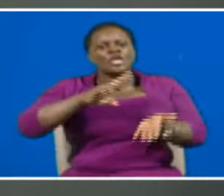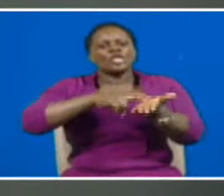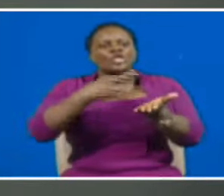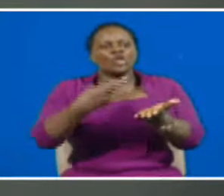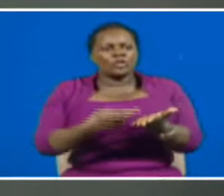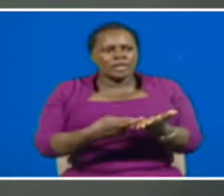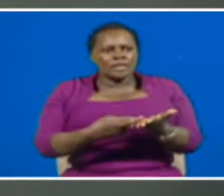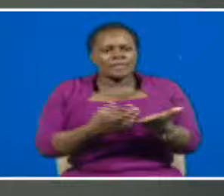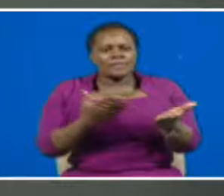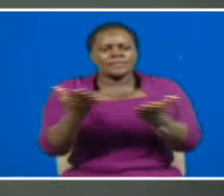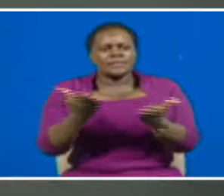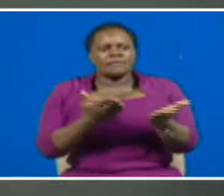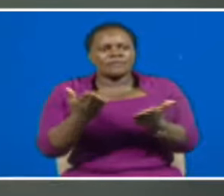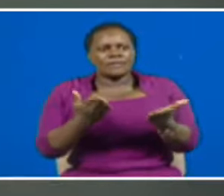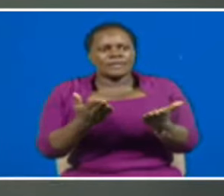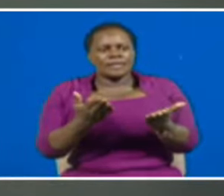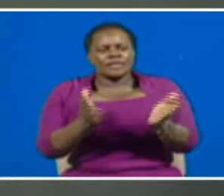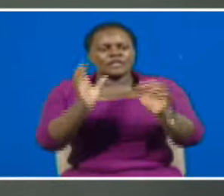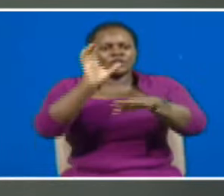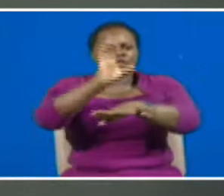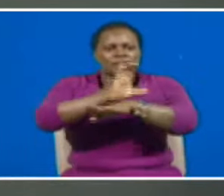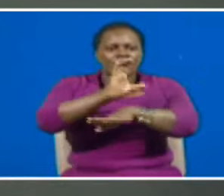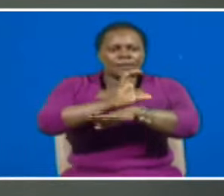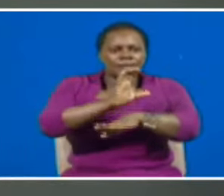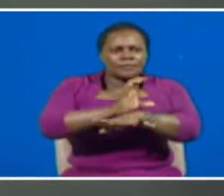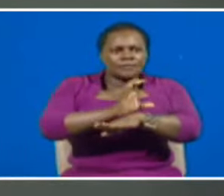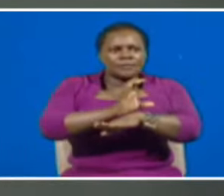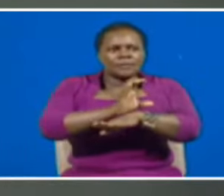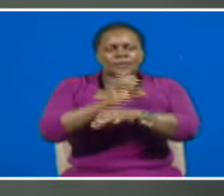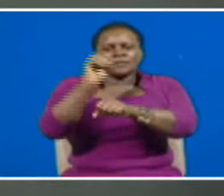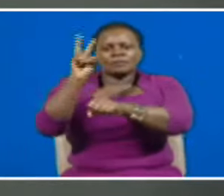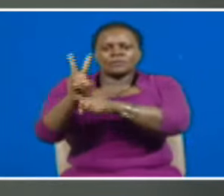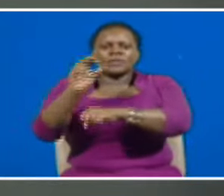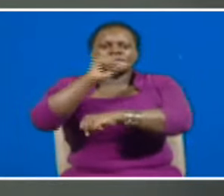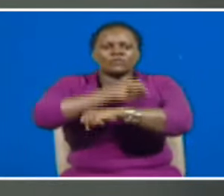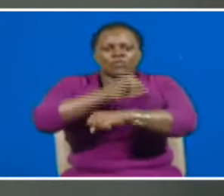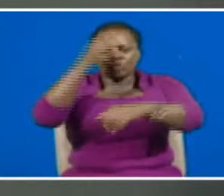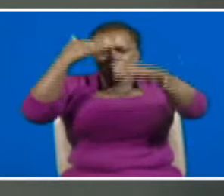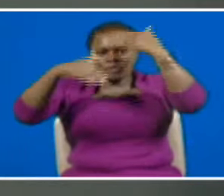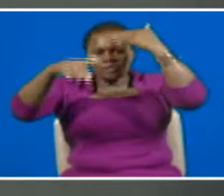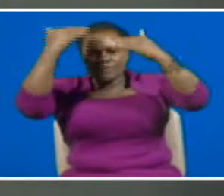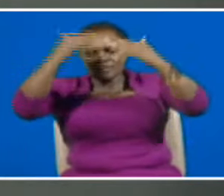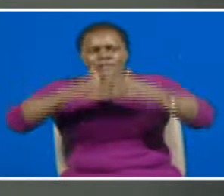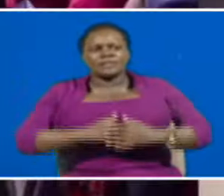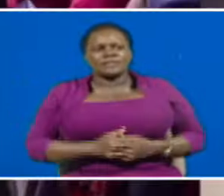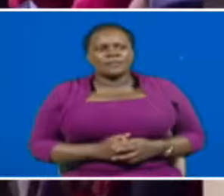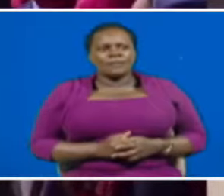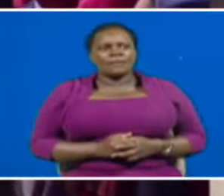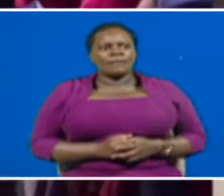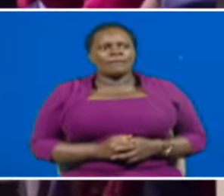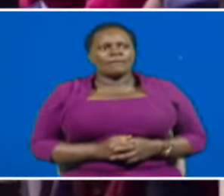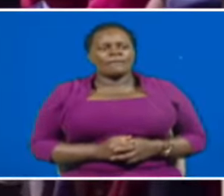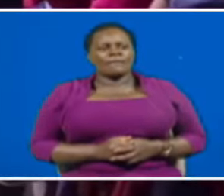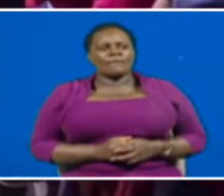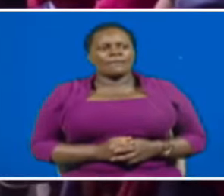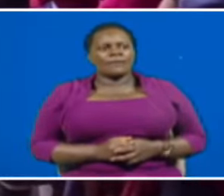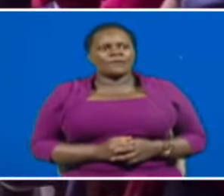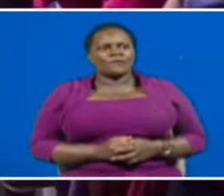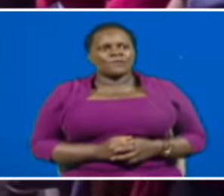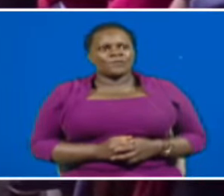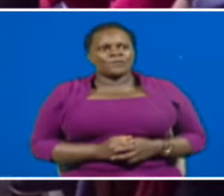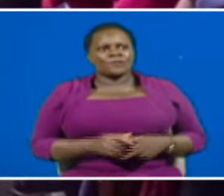iu nduma pii weze kufika kwa makanitha, kwa secondary school, universities, and kwa community pada nyumbani. Aida,